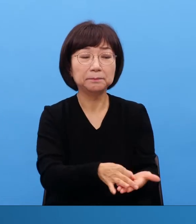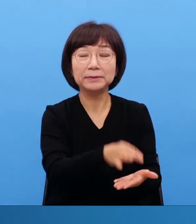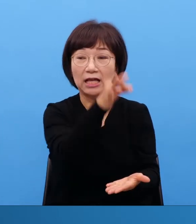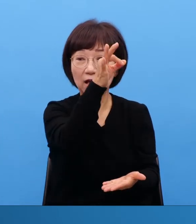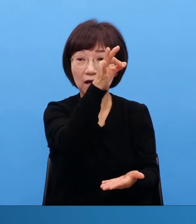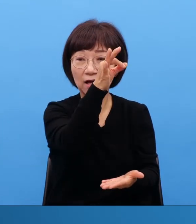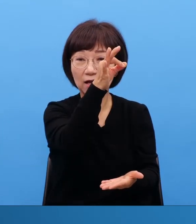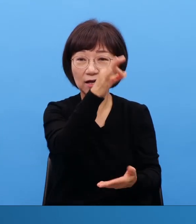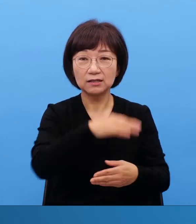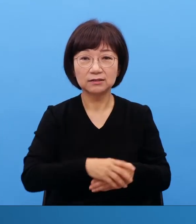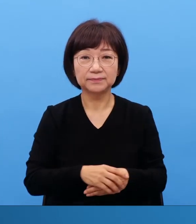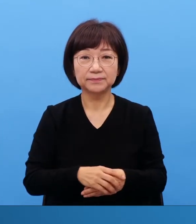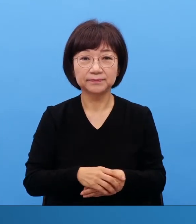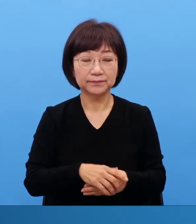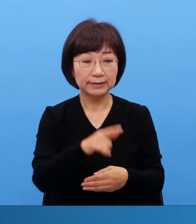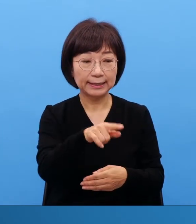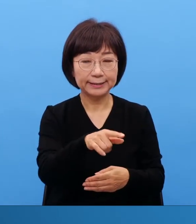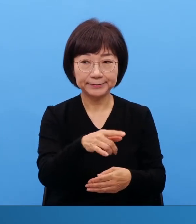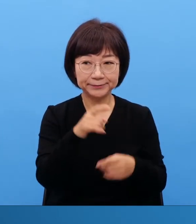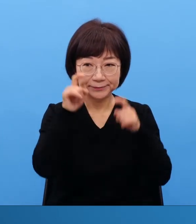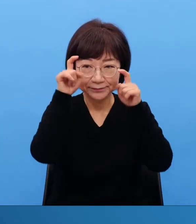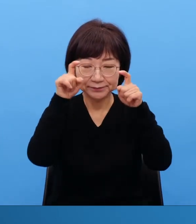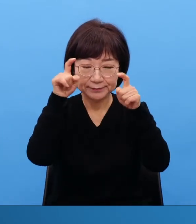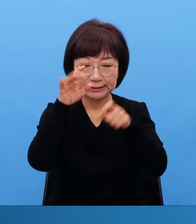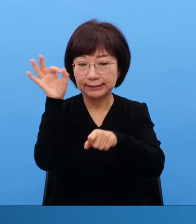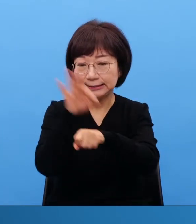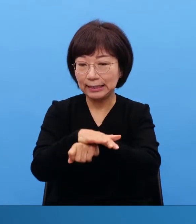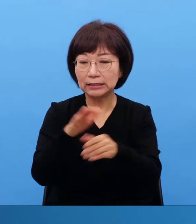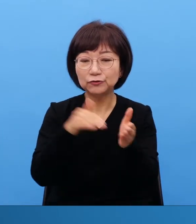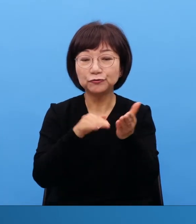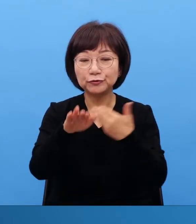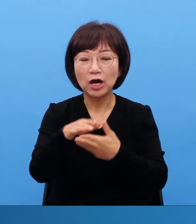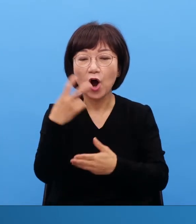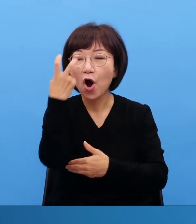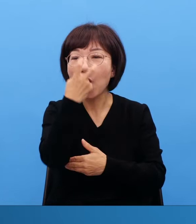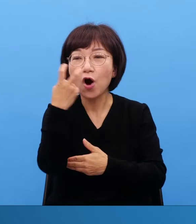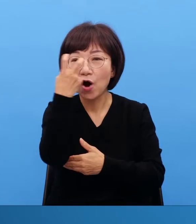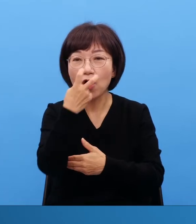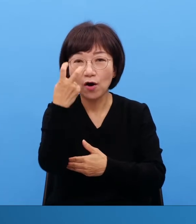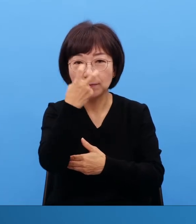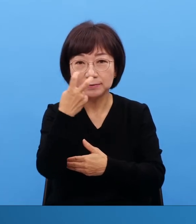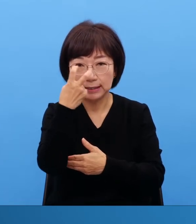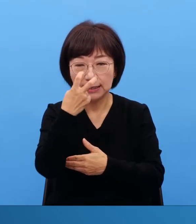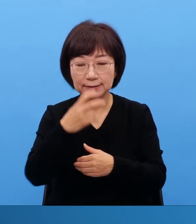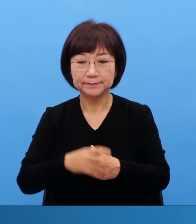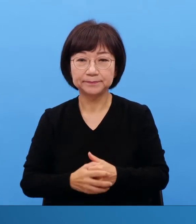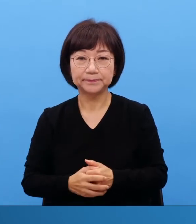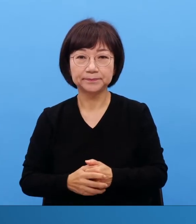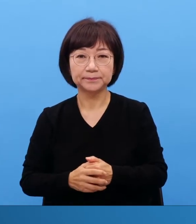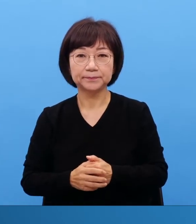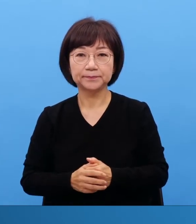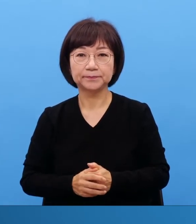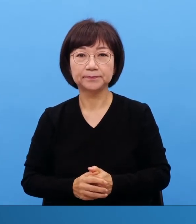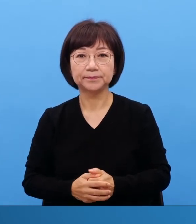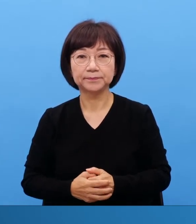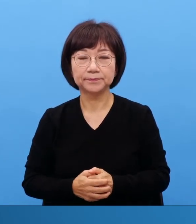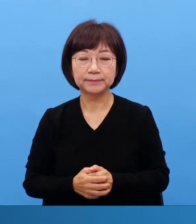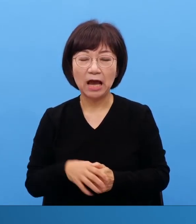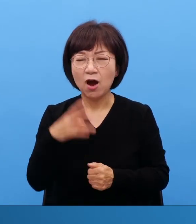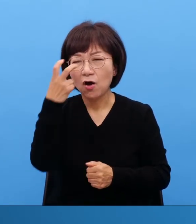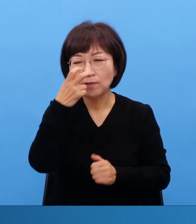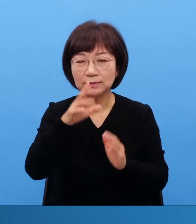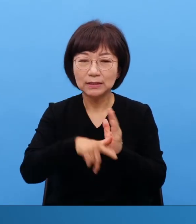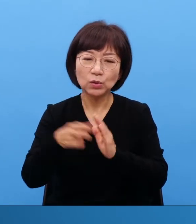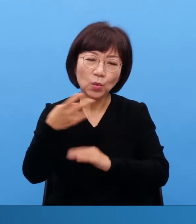그리고 양을 사고 난 뒤에 검사를 받아야 돼 굉장히 거룩한 걸 빙자해가지고 검사하는데 검사비 또 내야 돼요